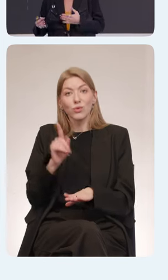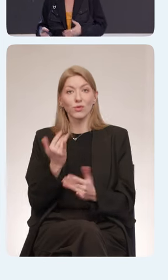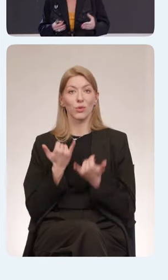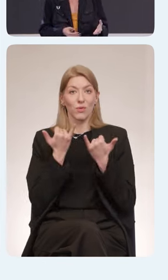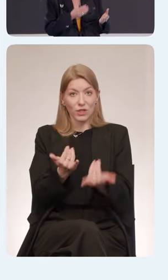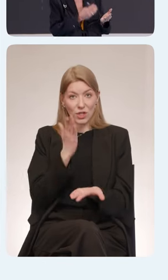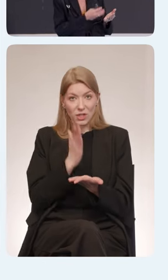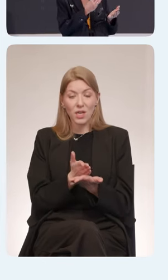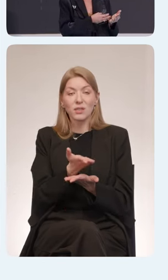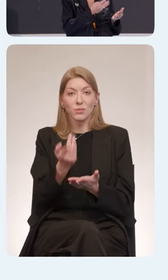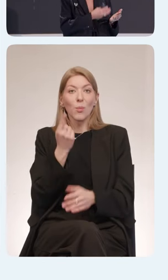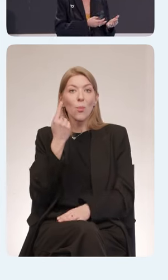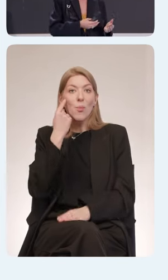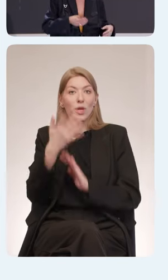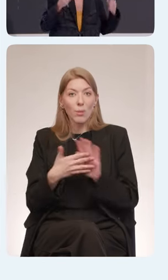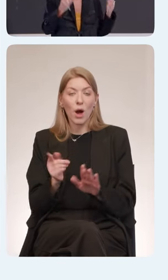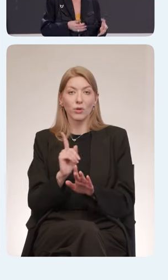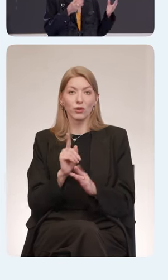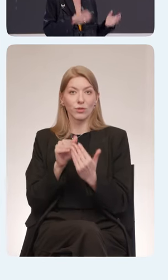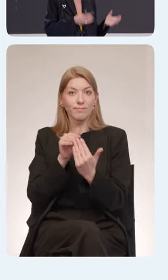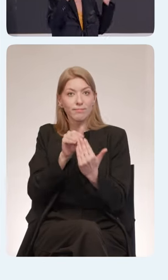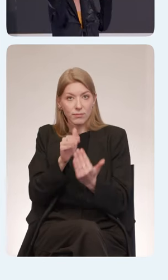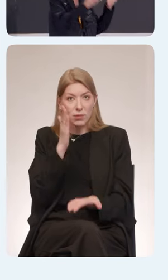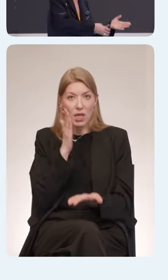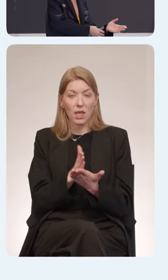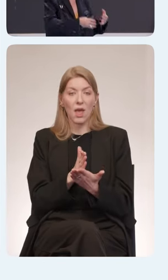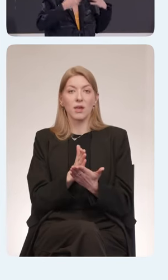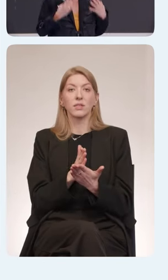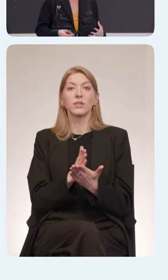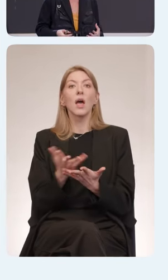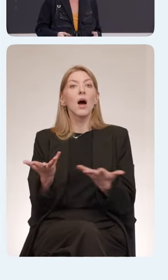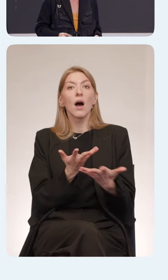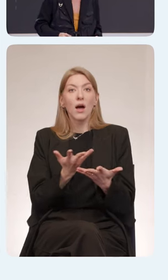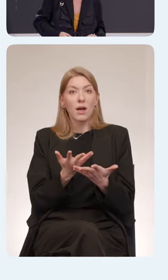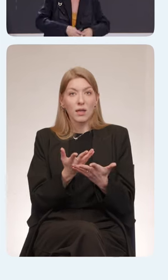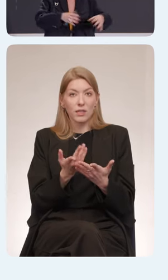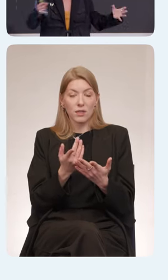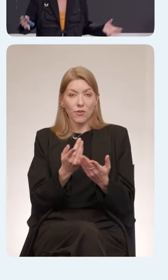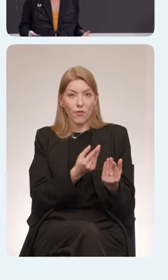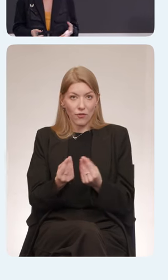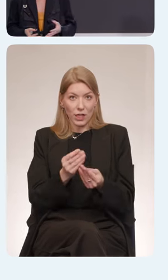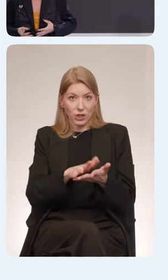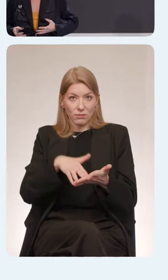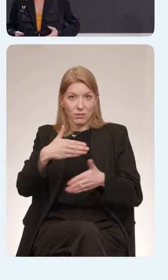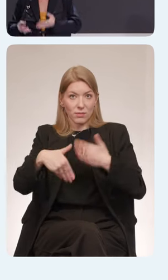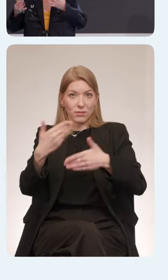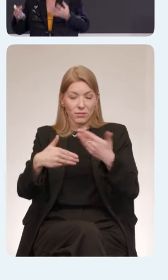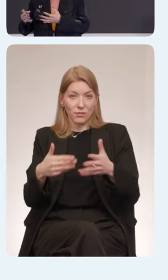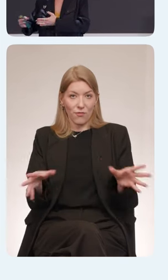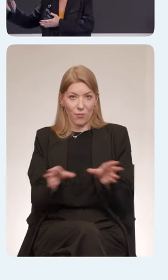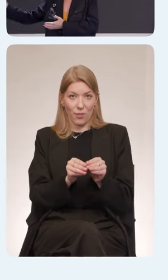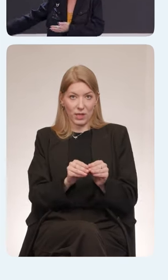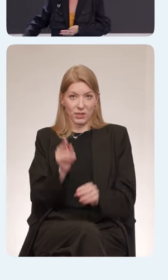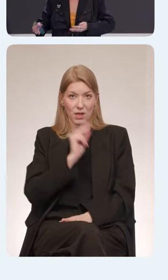вы вообще хотите от них какую-то новую штуку, а от них эту штуку и другие штуки уже все хотят. Особенно, если вы когда-нибудь занимали